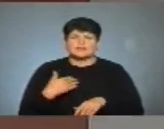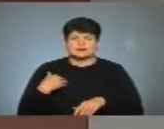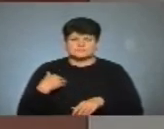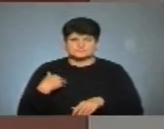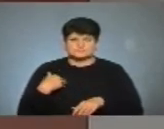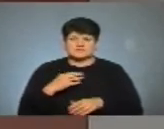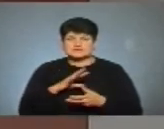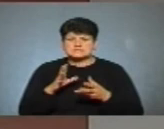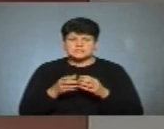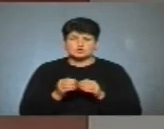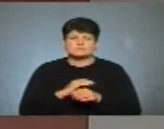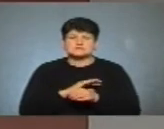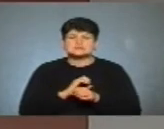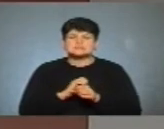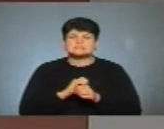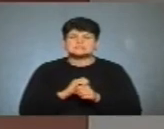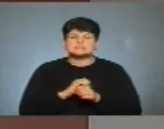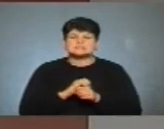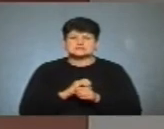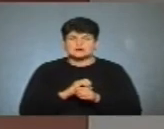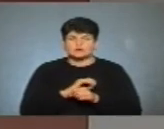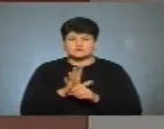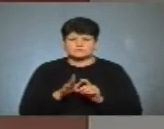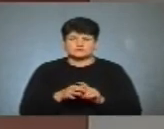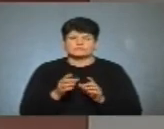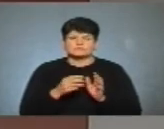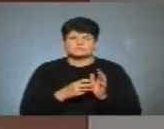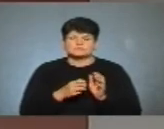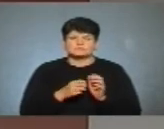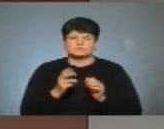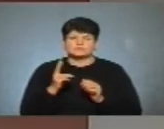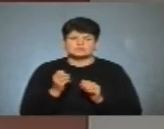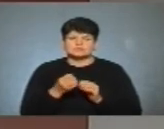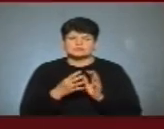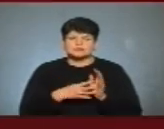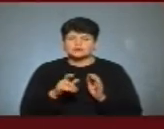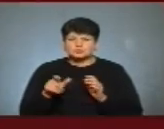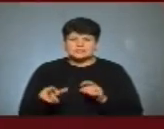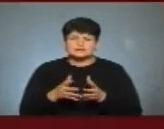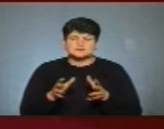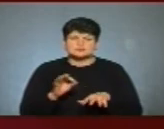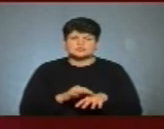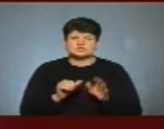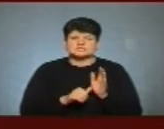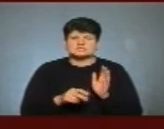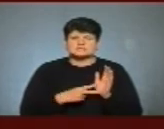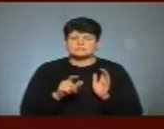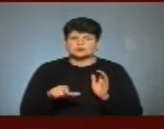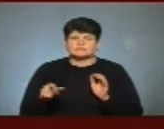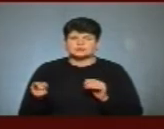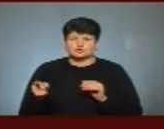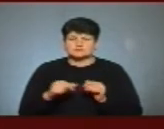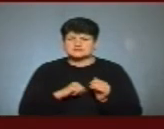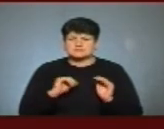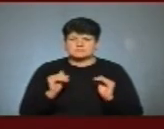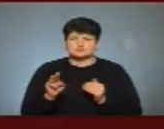Загалом, за добу ковід-19 підтвердили 211 людей. Найбільше захворіли в Тернополі, 67, найменше